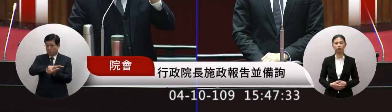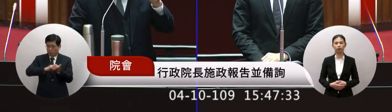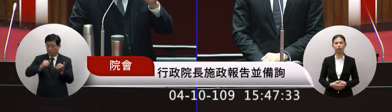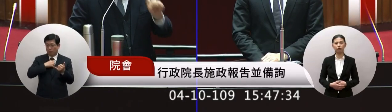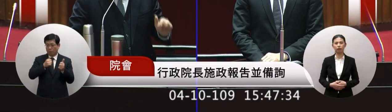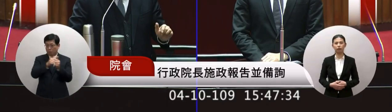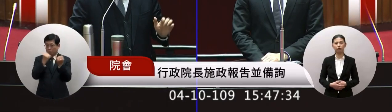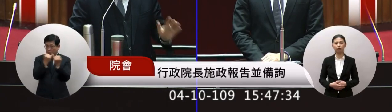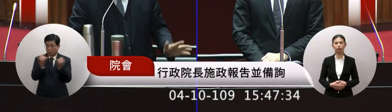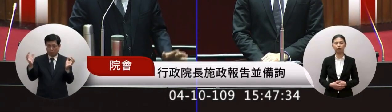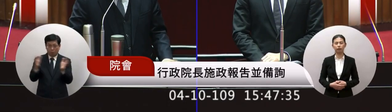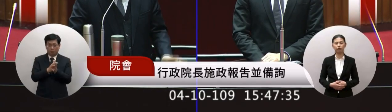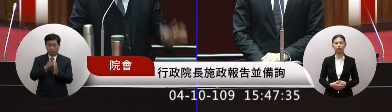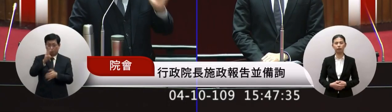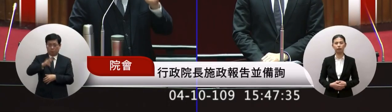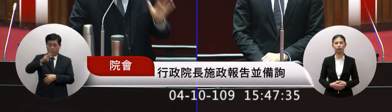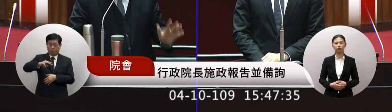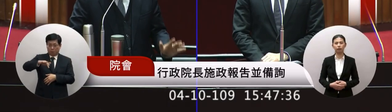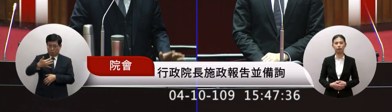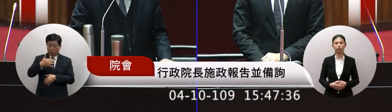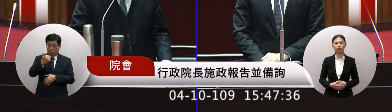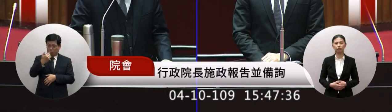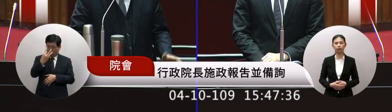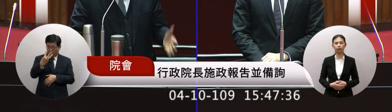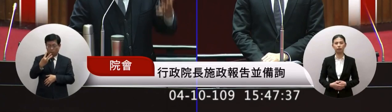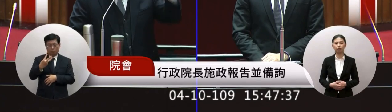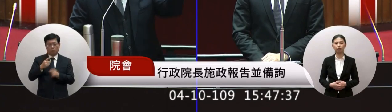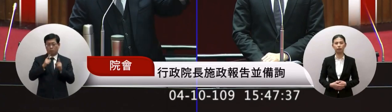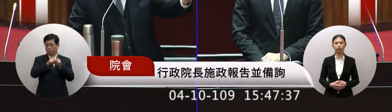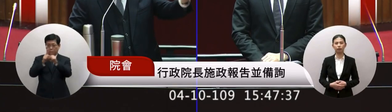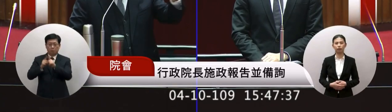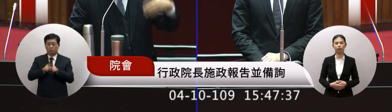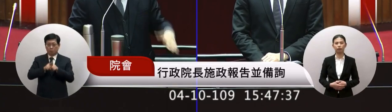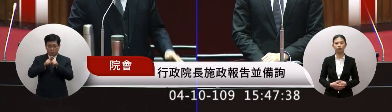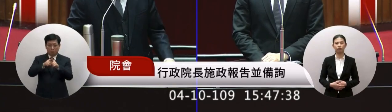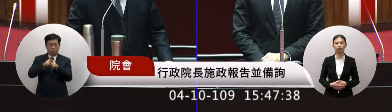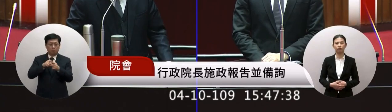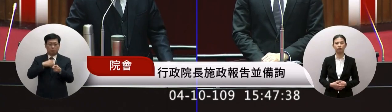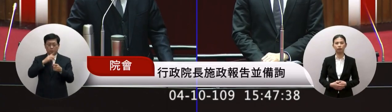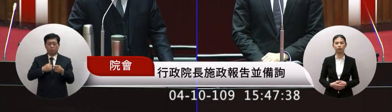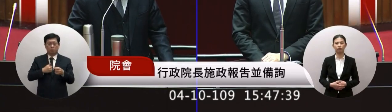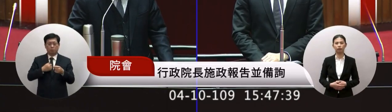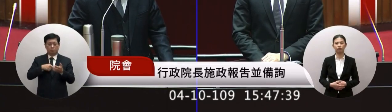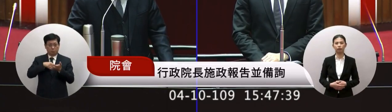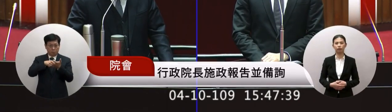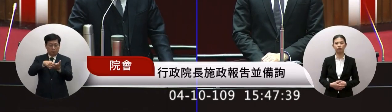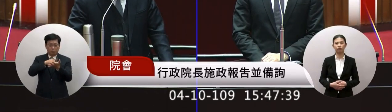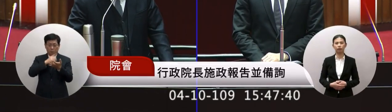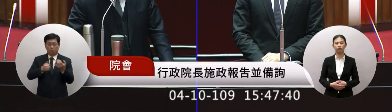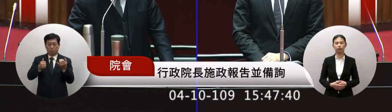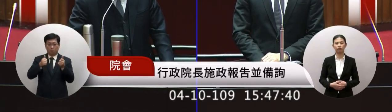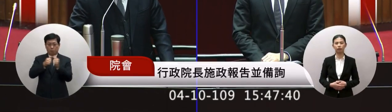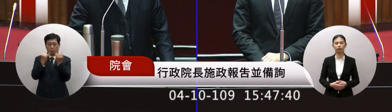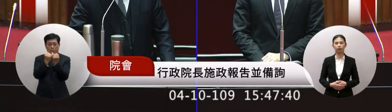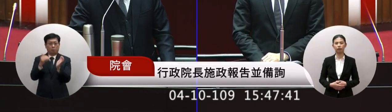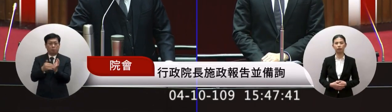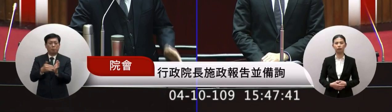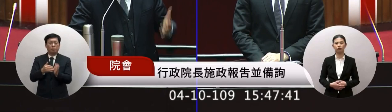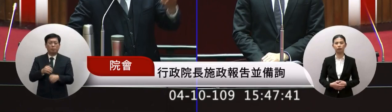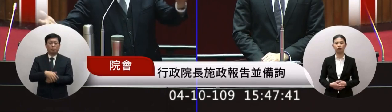已經有三千五百五十三隊來做當成婚姻的定期錄